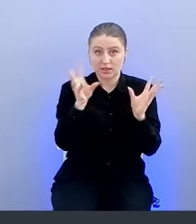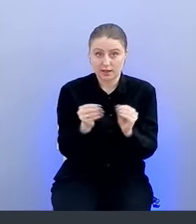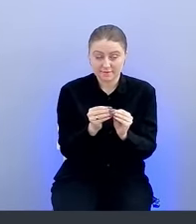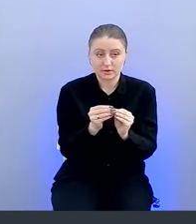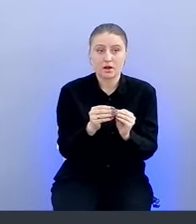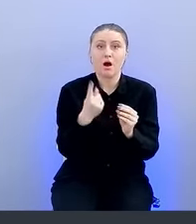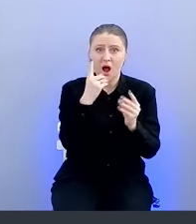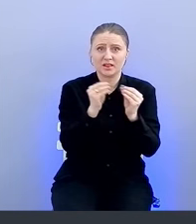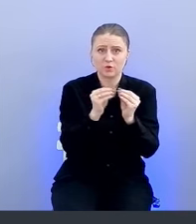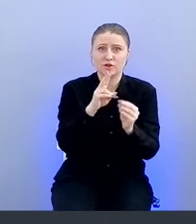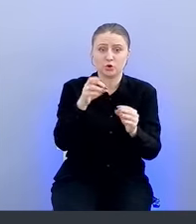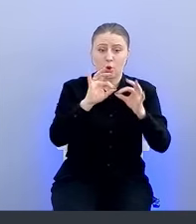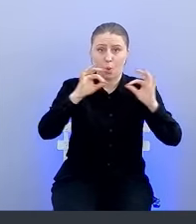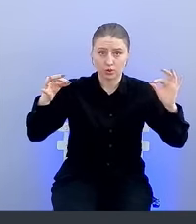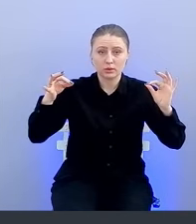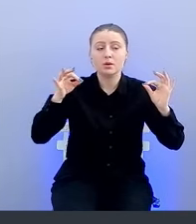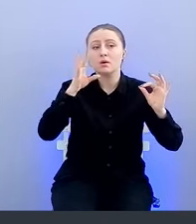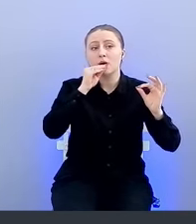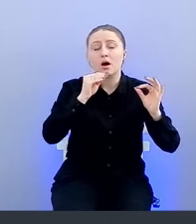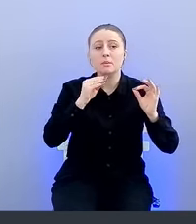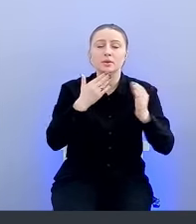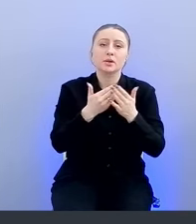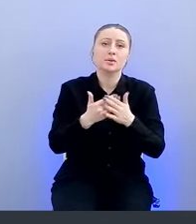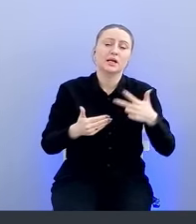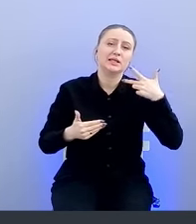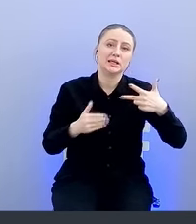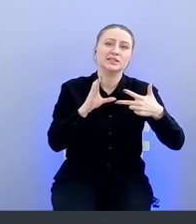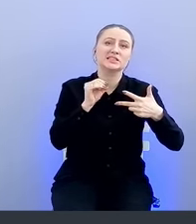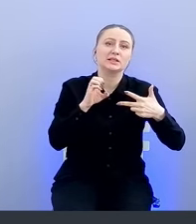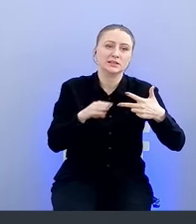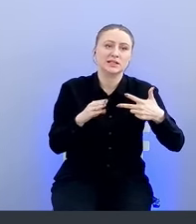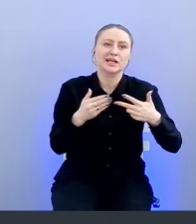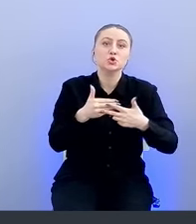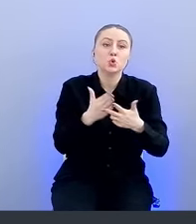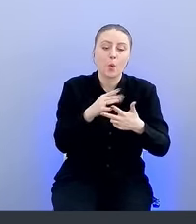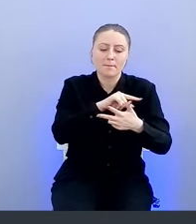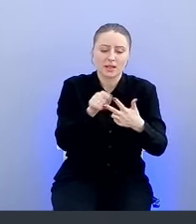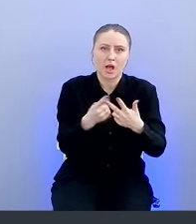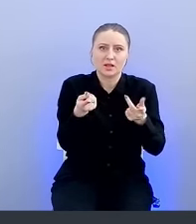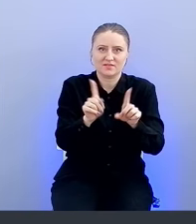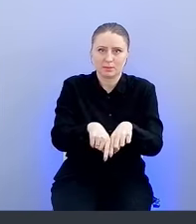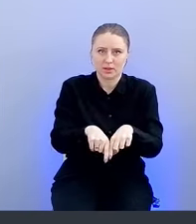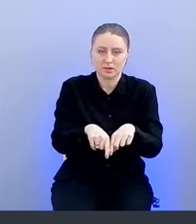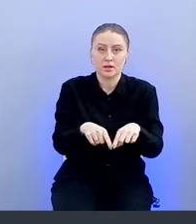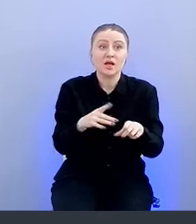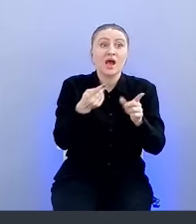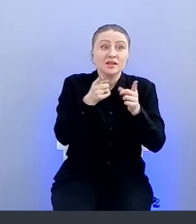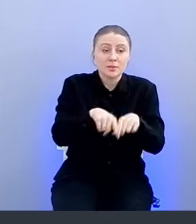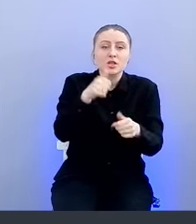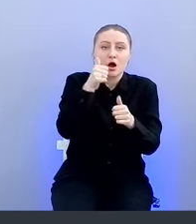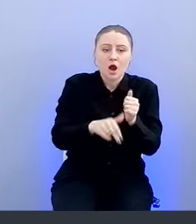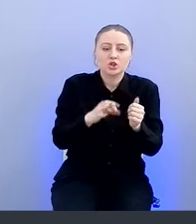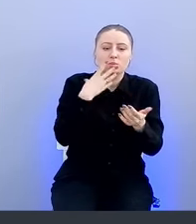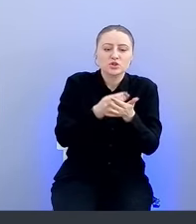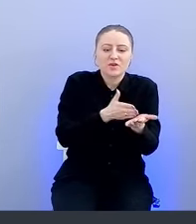и того же кода может запуститься, например, три SaaS-инструмента одновременно. И они одновременно, каждый по своему